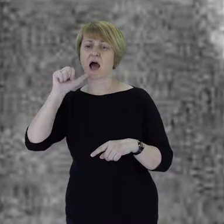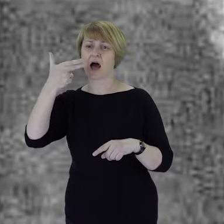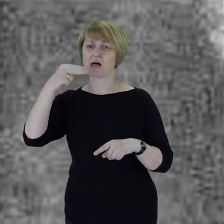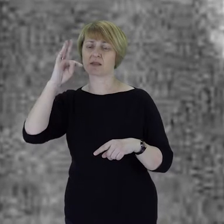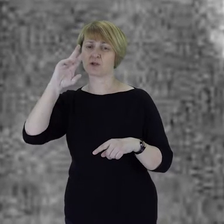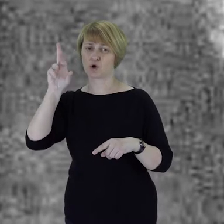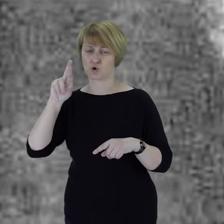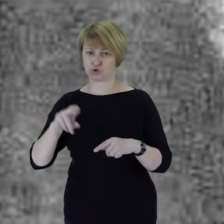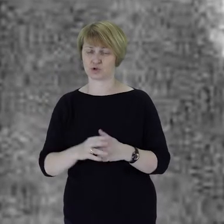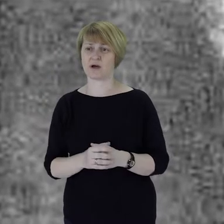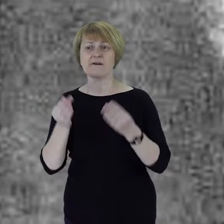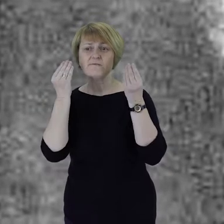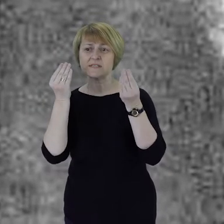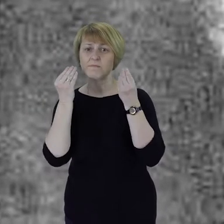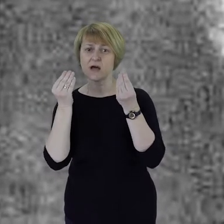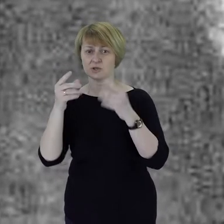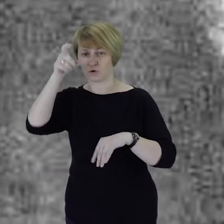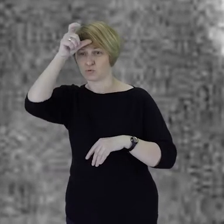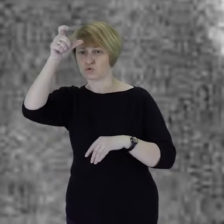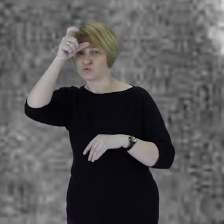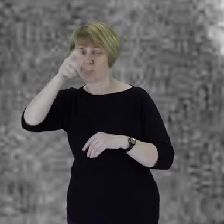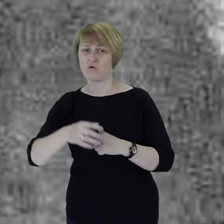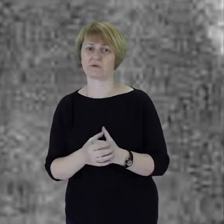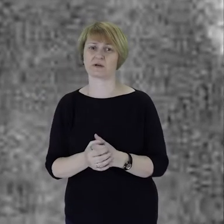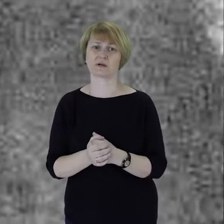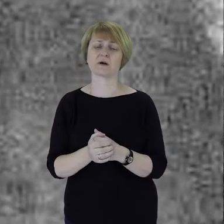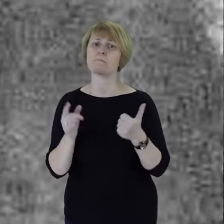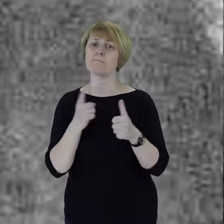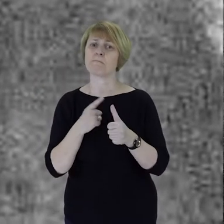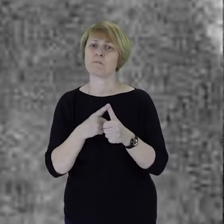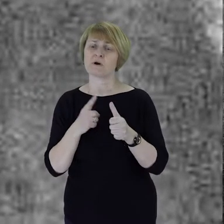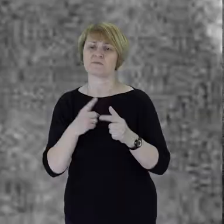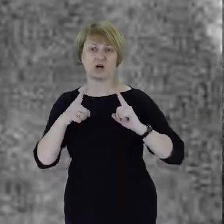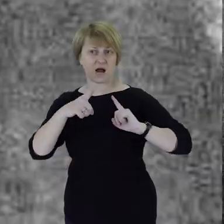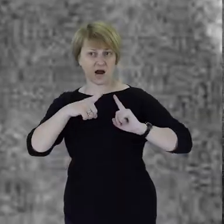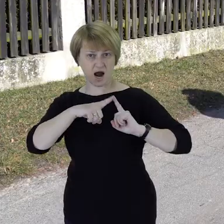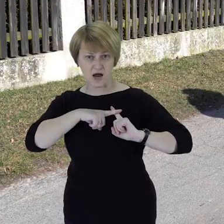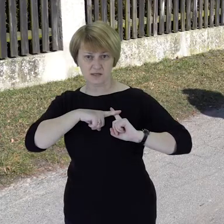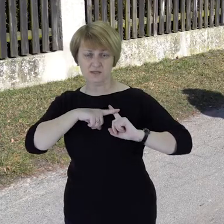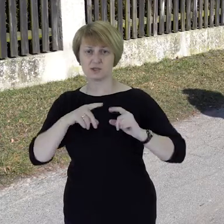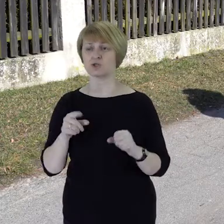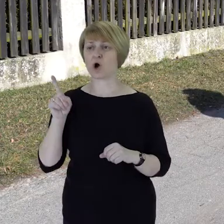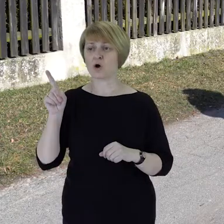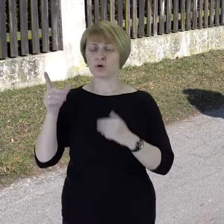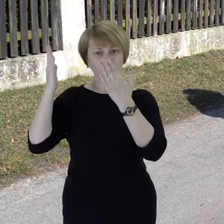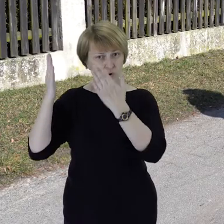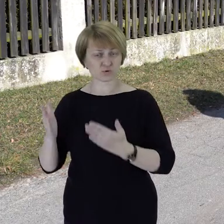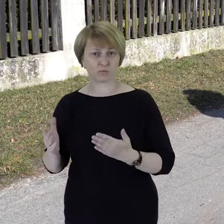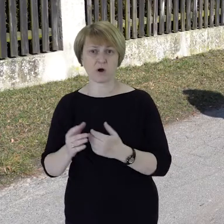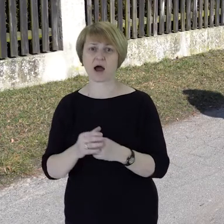To był wspaniały człowiek, przede wszystkim harcerz, który